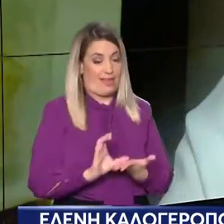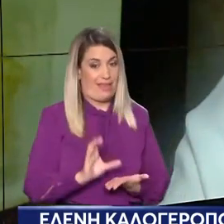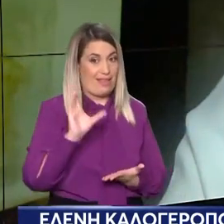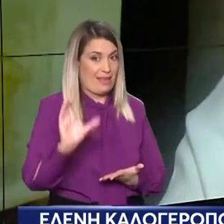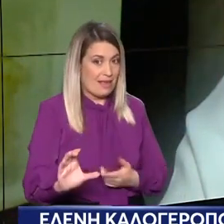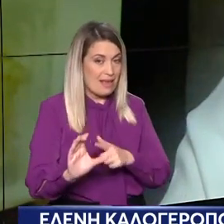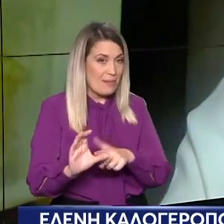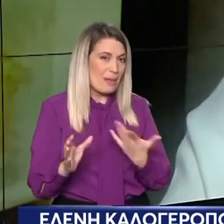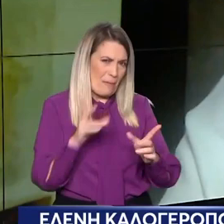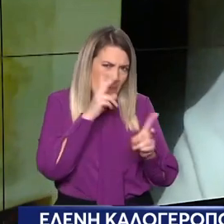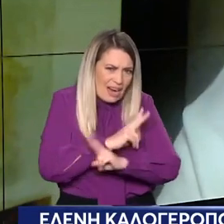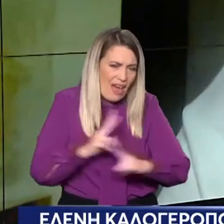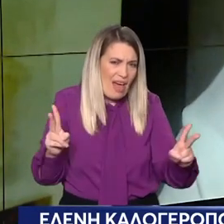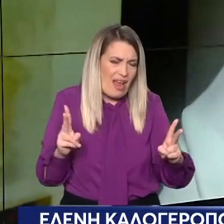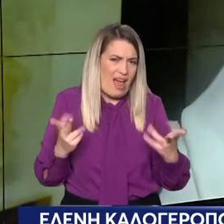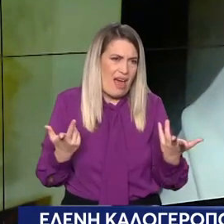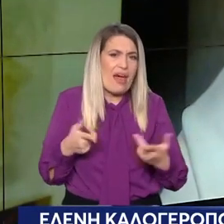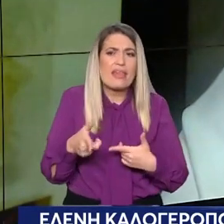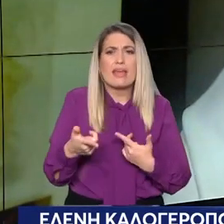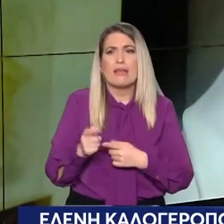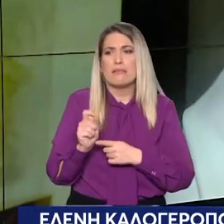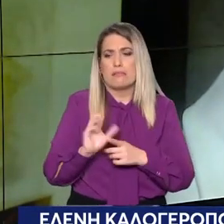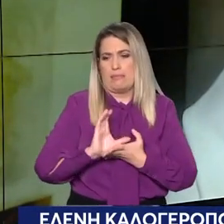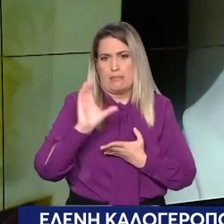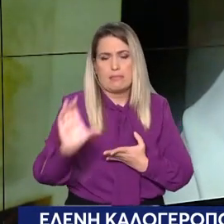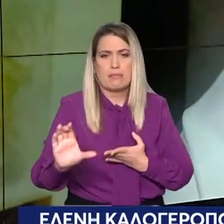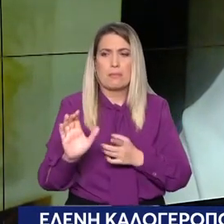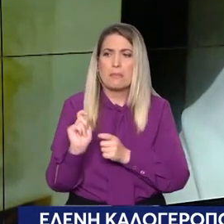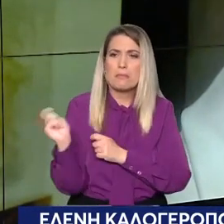πρέπει να γίνονται και με διαφάνεια. Δηλαδή, πότε η αποπληρωμή, πόσο το επιτόκιο, ξέρουμε.